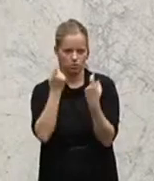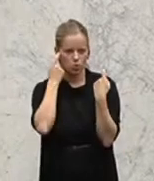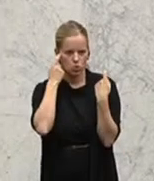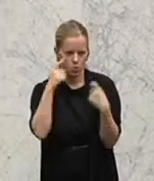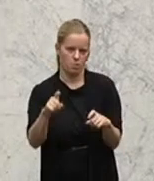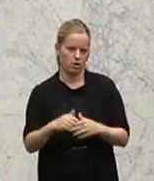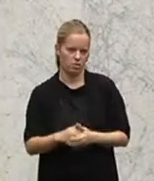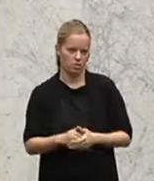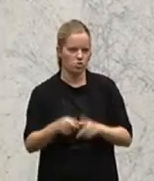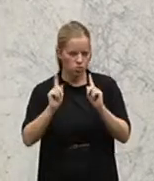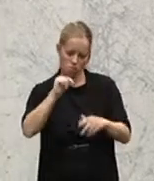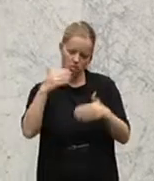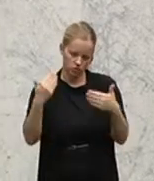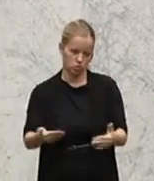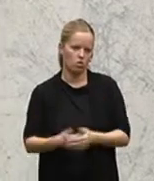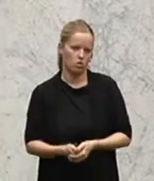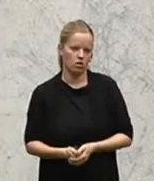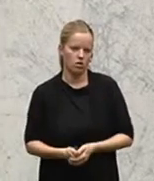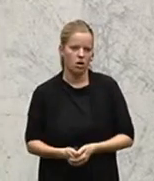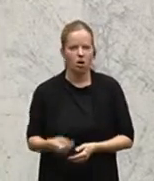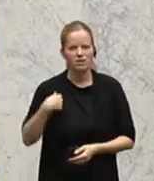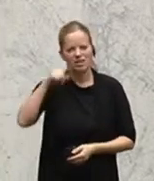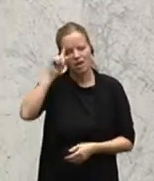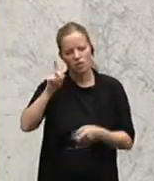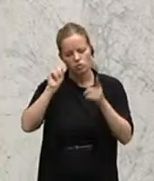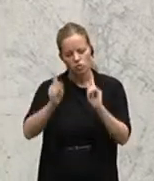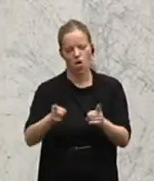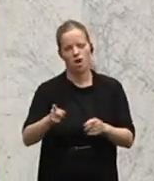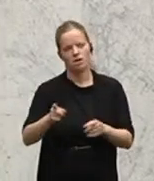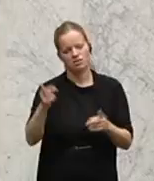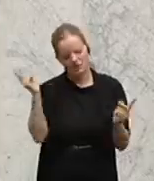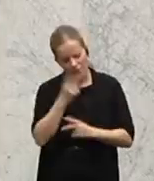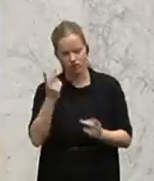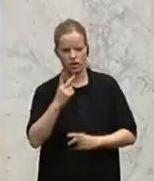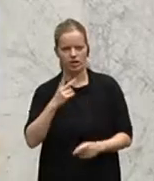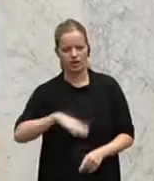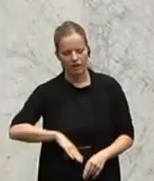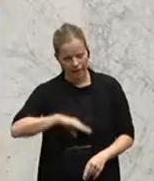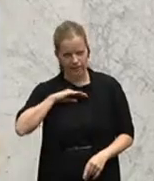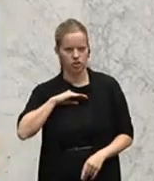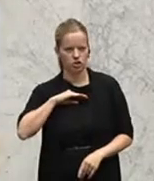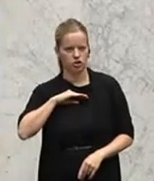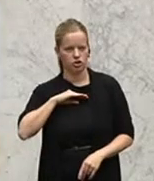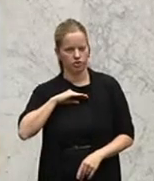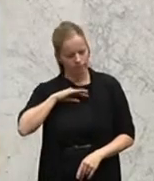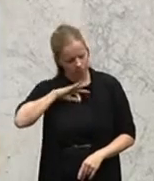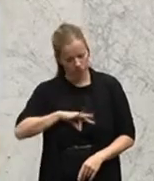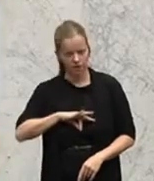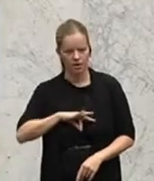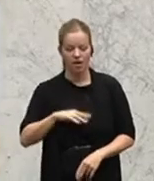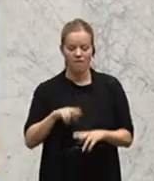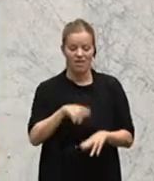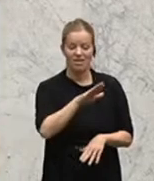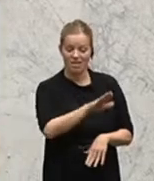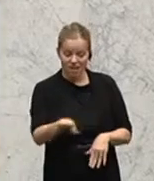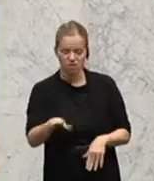eine selbstverständliche ethische Verpflichtung auch sein, Kindern, die erkranken, das Leben nicht